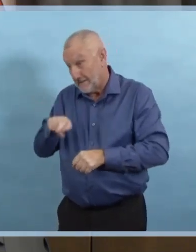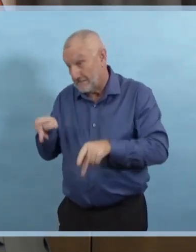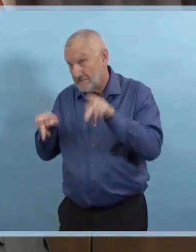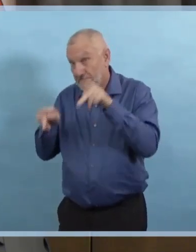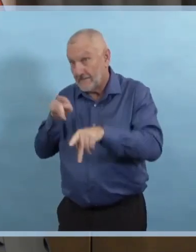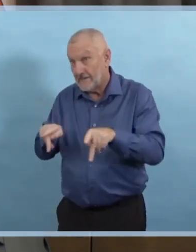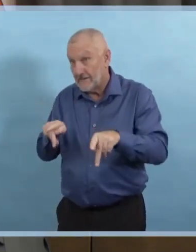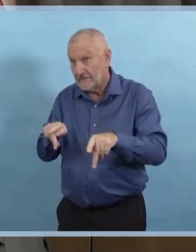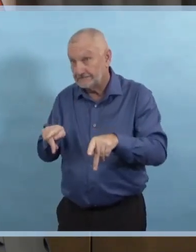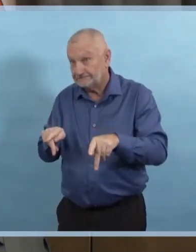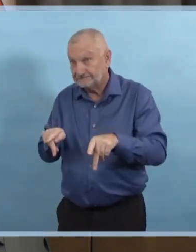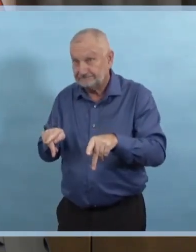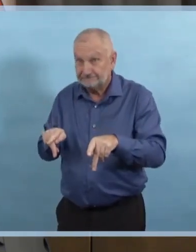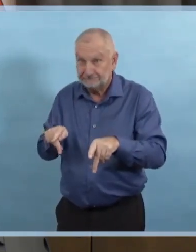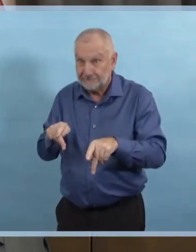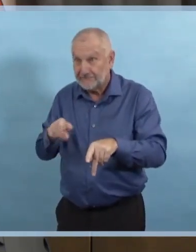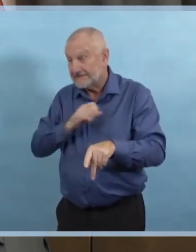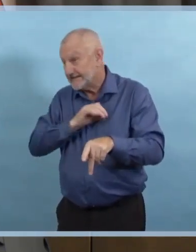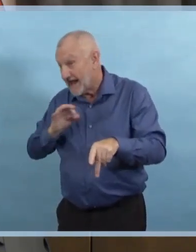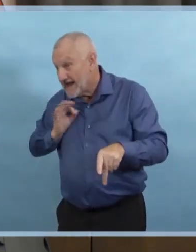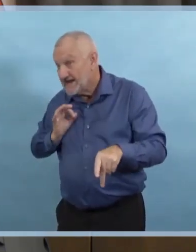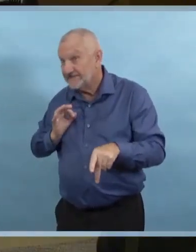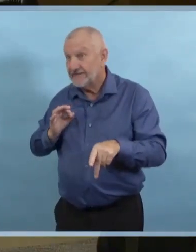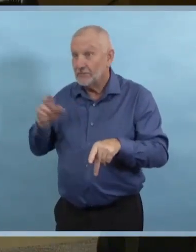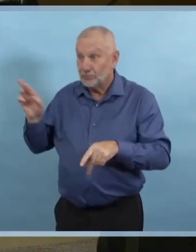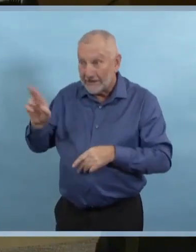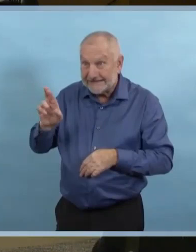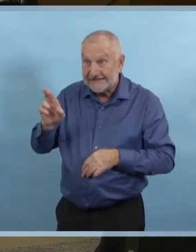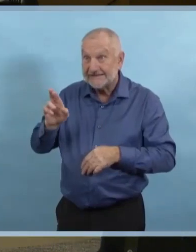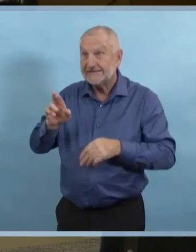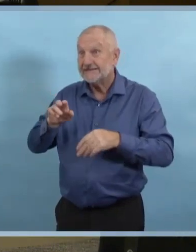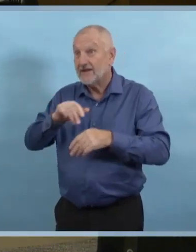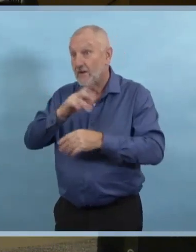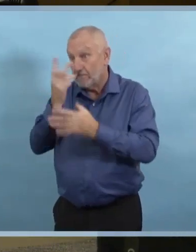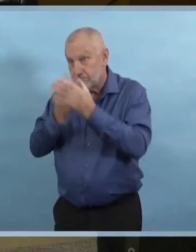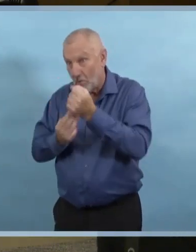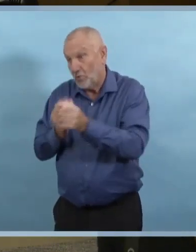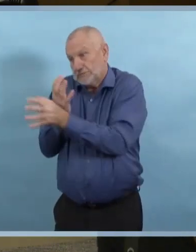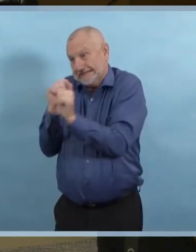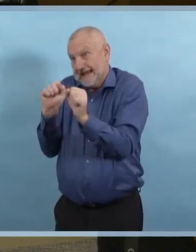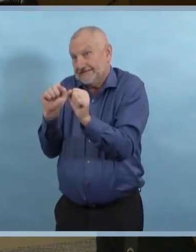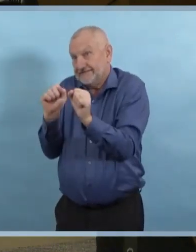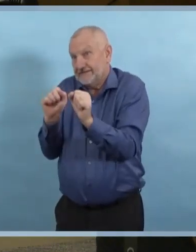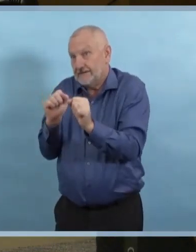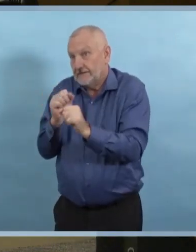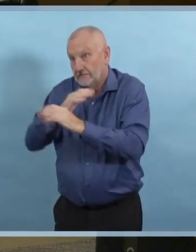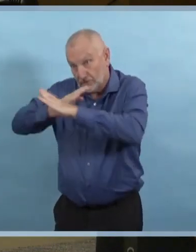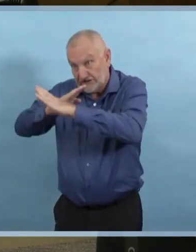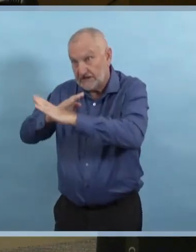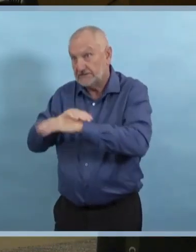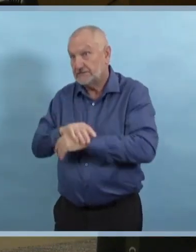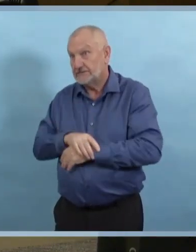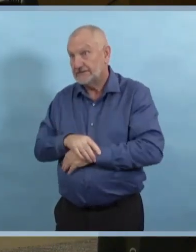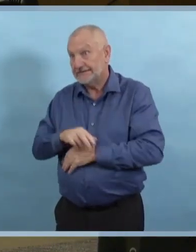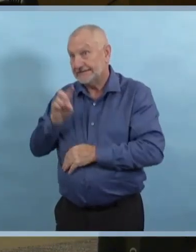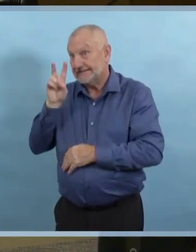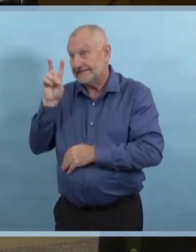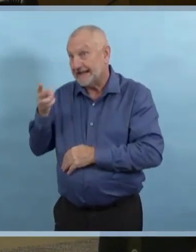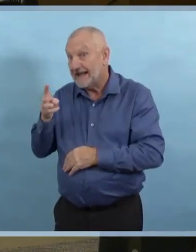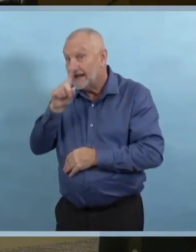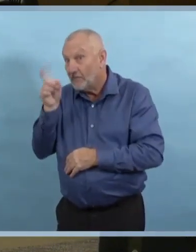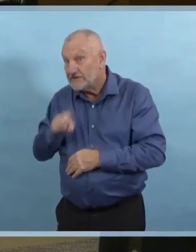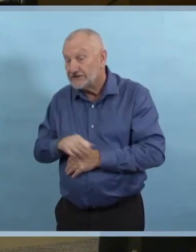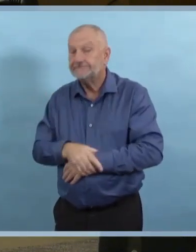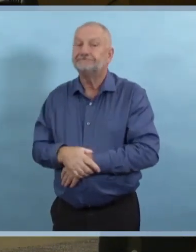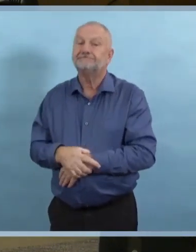Et poursuivir, Lynette, au même sujet, nous avons entendu dire ce matin qu'il y a un gros manque